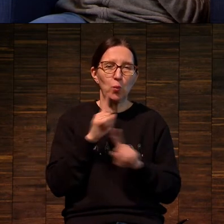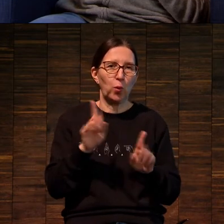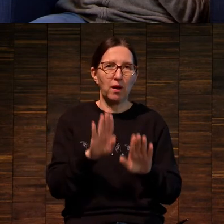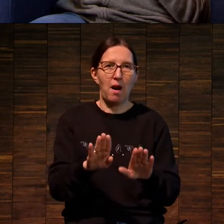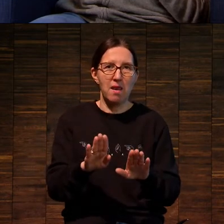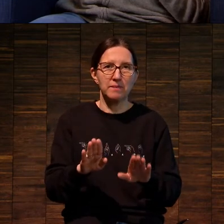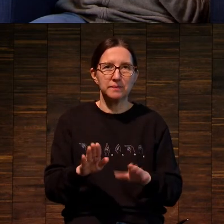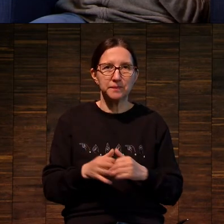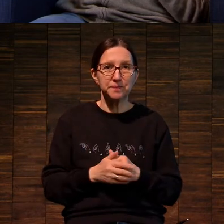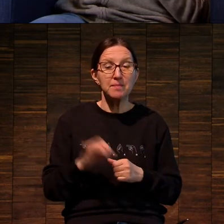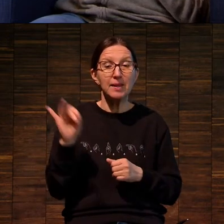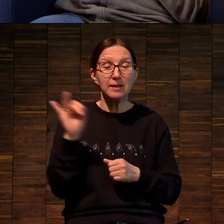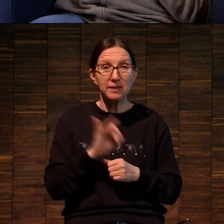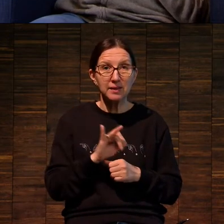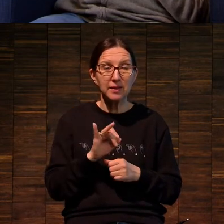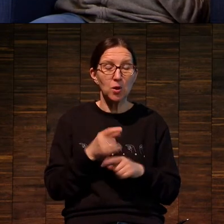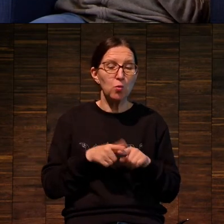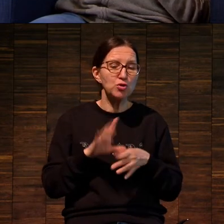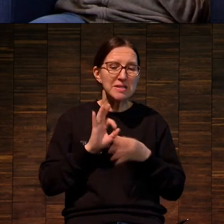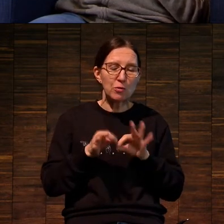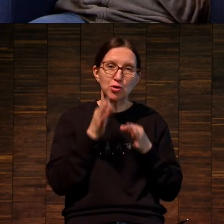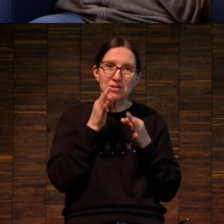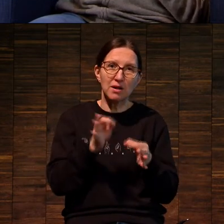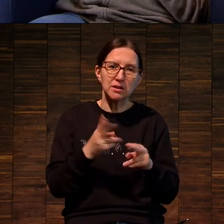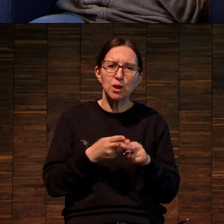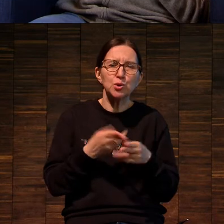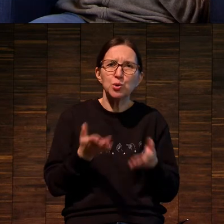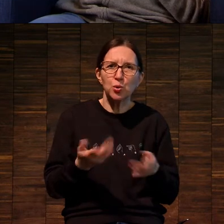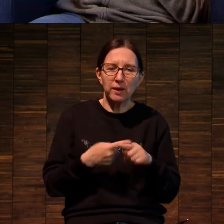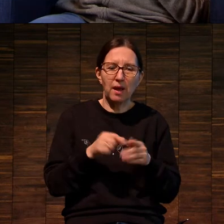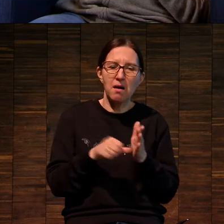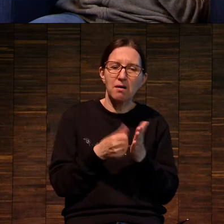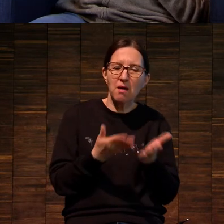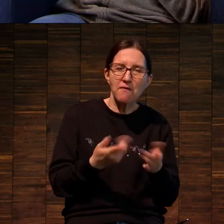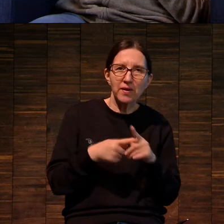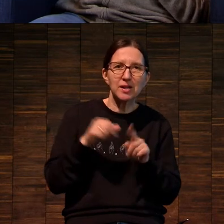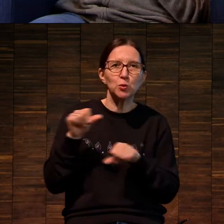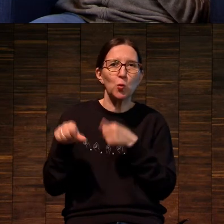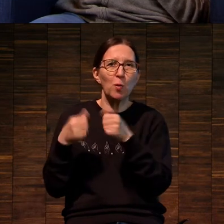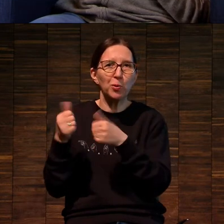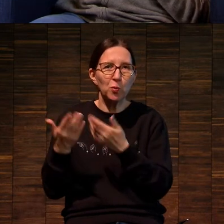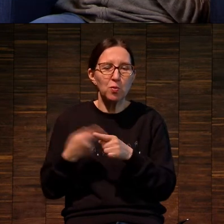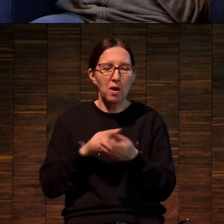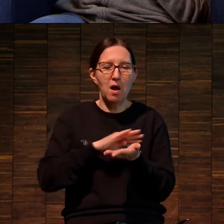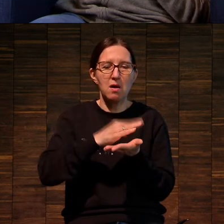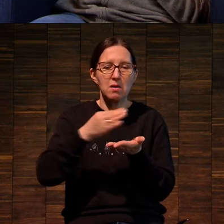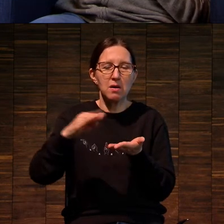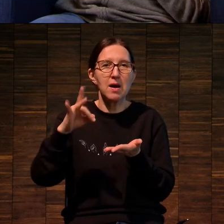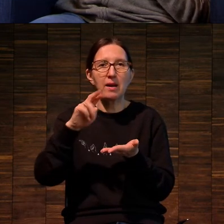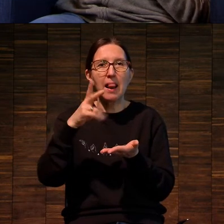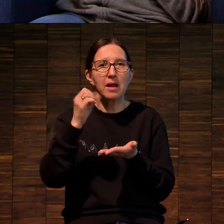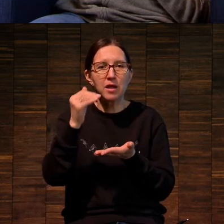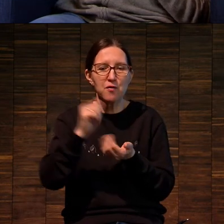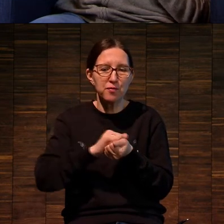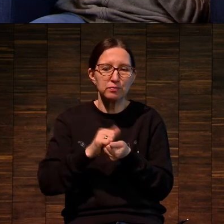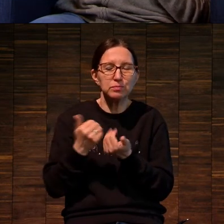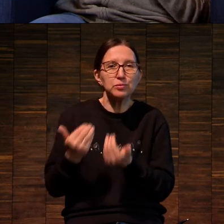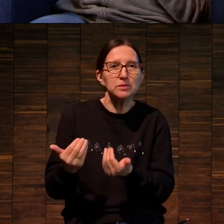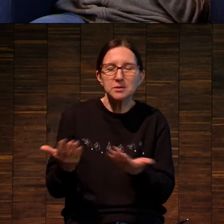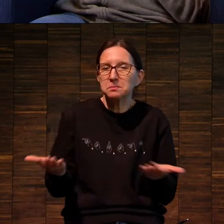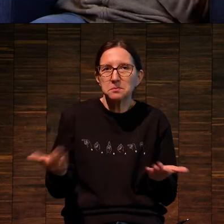способом. И в общем сложно сказать, что это графика, скульптура, рельеф из бумаги.